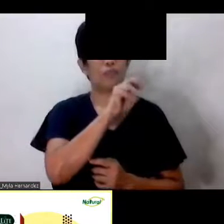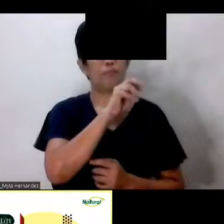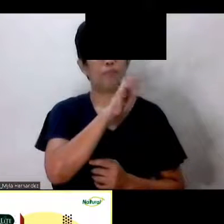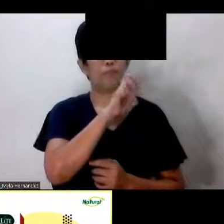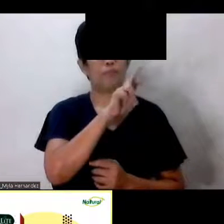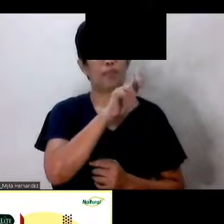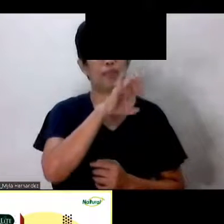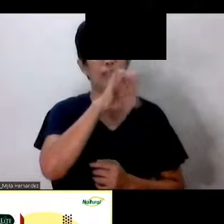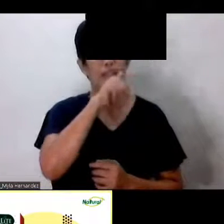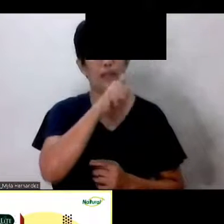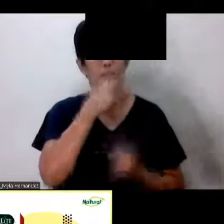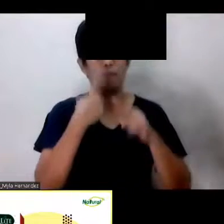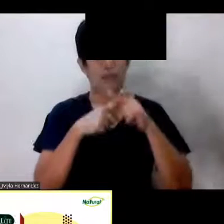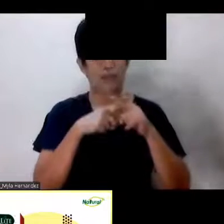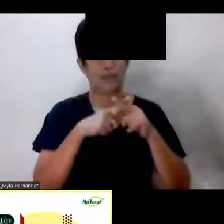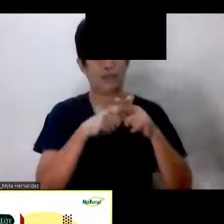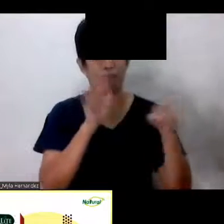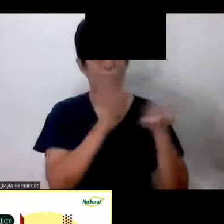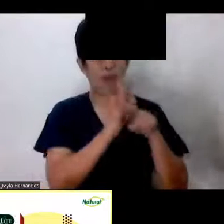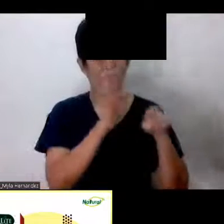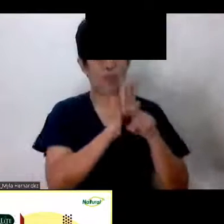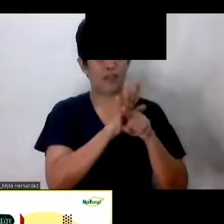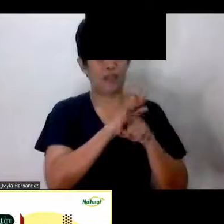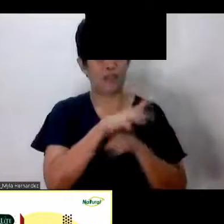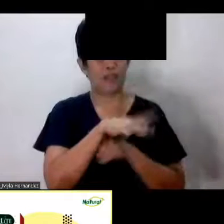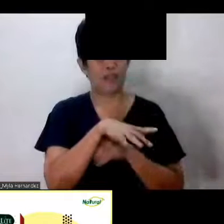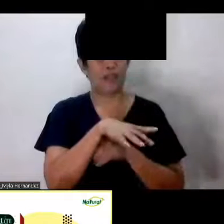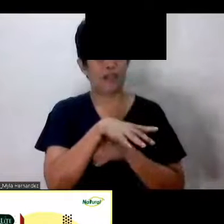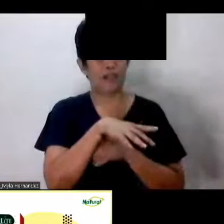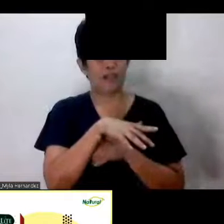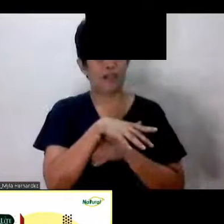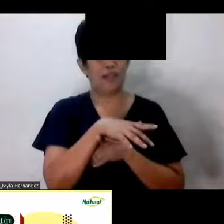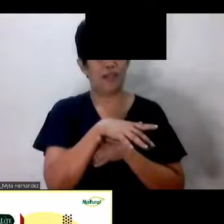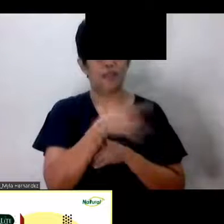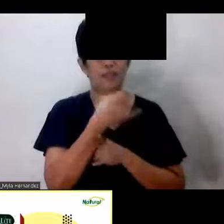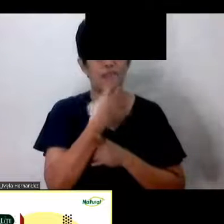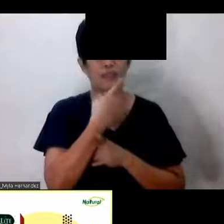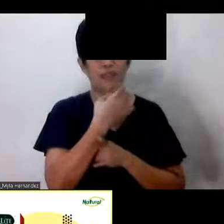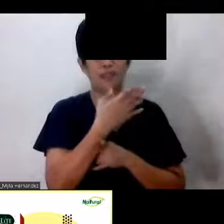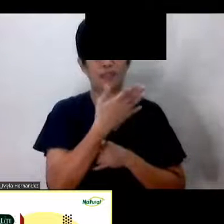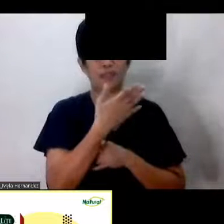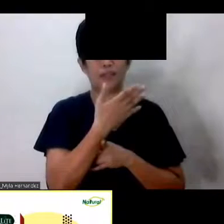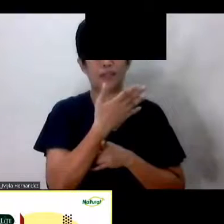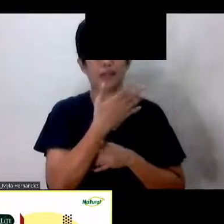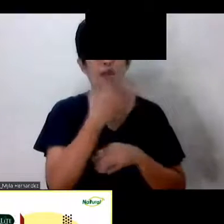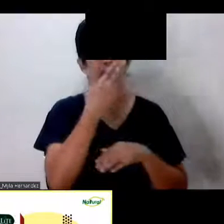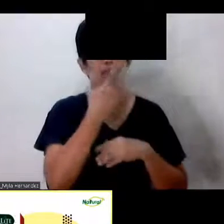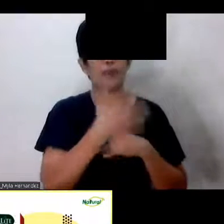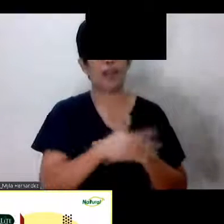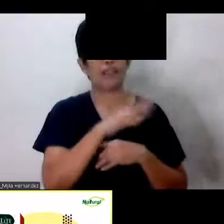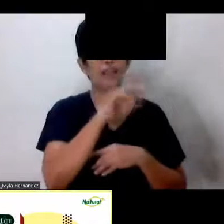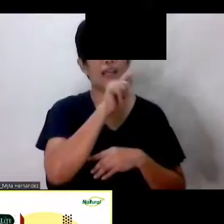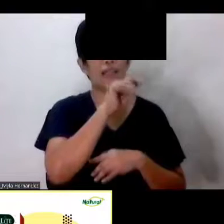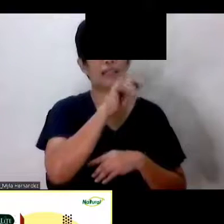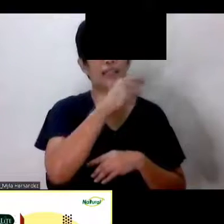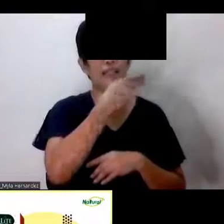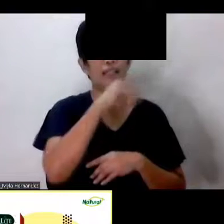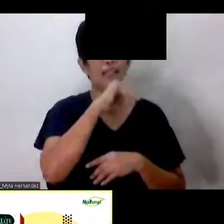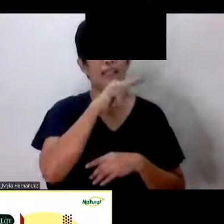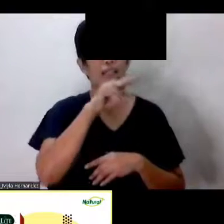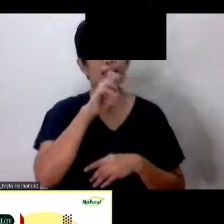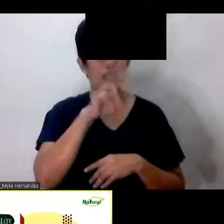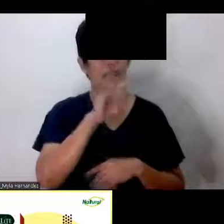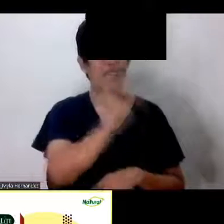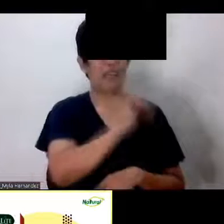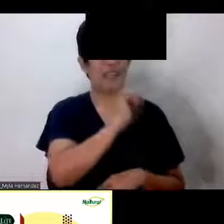Turmerica Plus po Babawal sa mga umiinom ng blood thinner Yes Kung may blood thinner kayo At matahas ang dosage ng yung